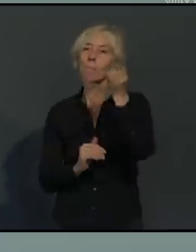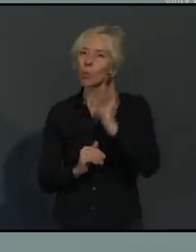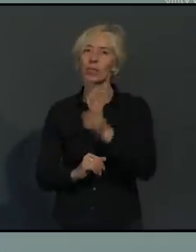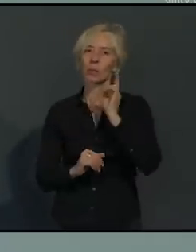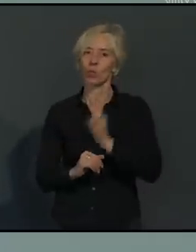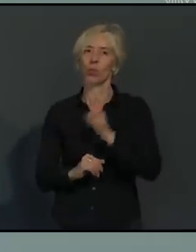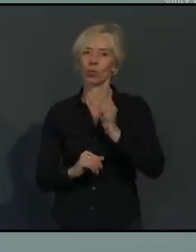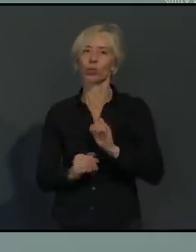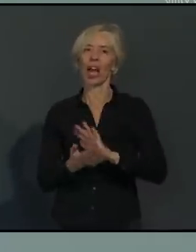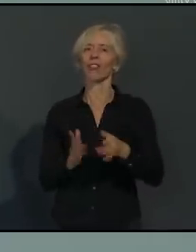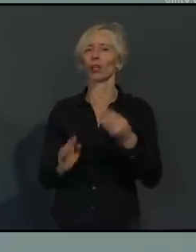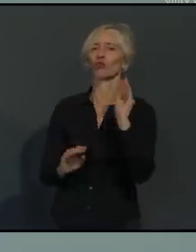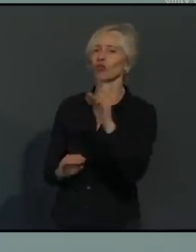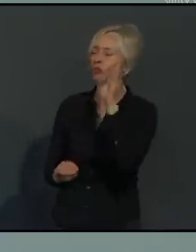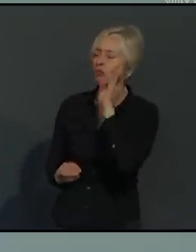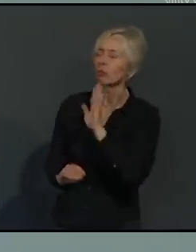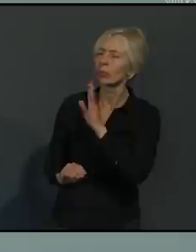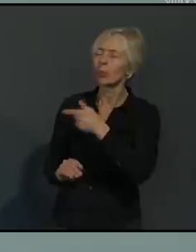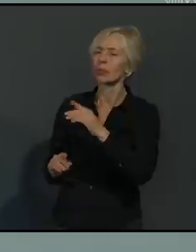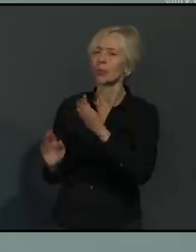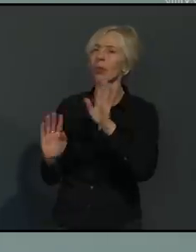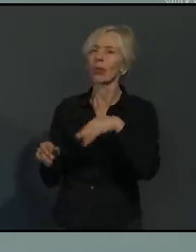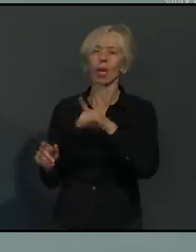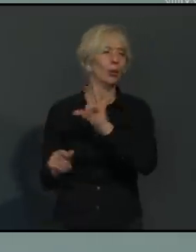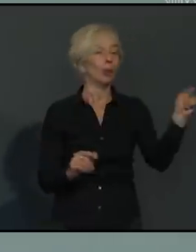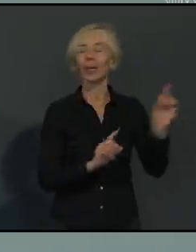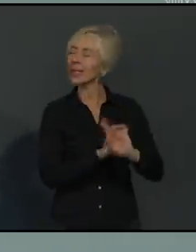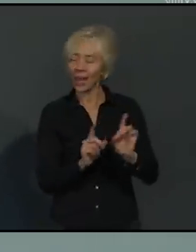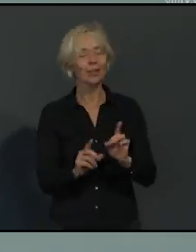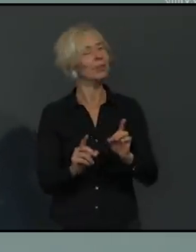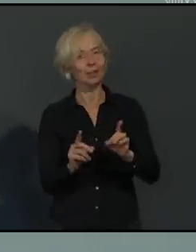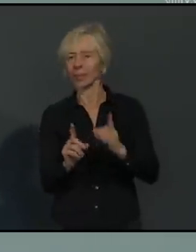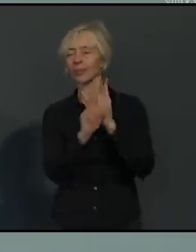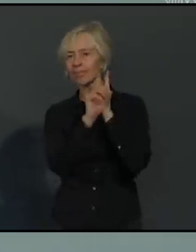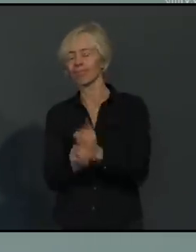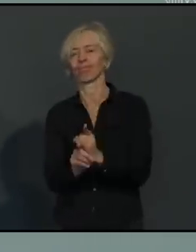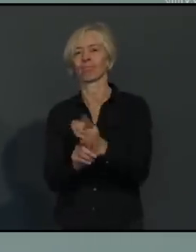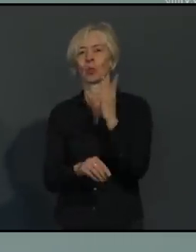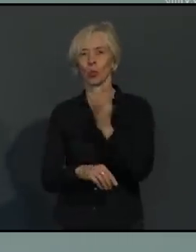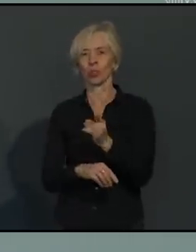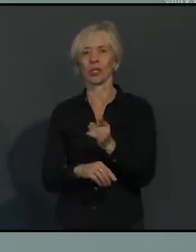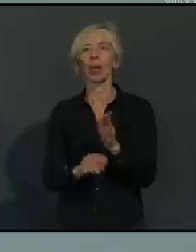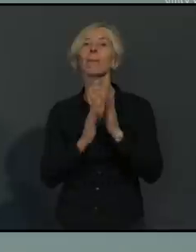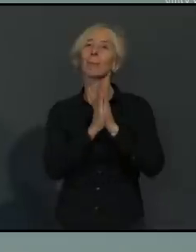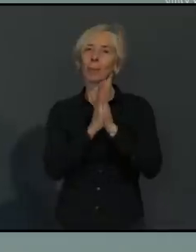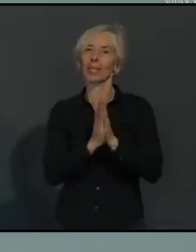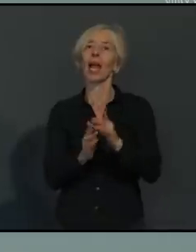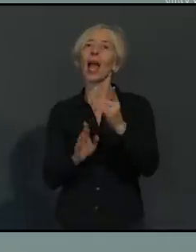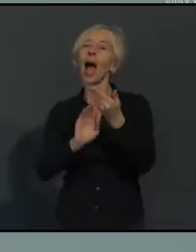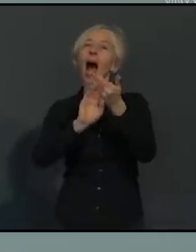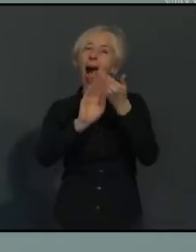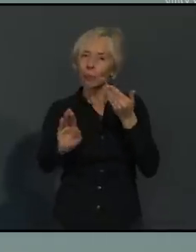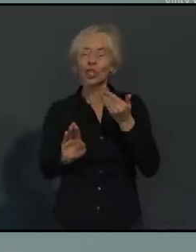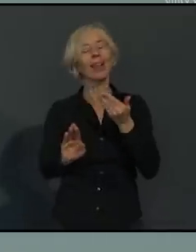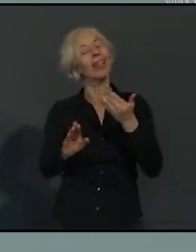Deswegen meine Bitte, lassen Sie es nicht erst so weit kommen. Denken Sie daran, denken Sie an die notwendigen Abstände. Denken Sie an das Tragen der